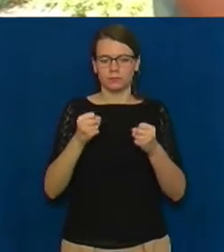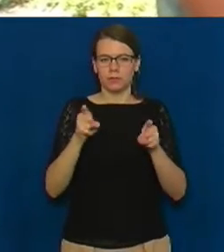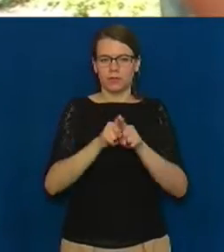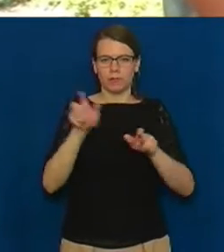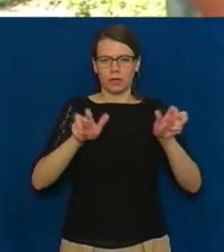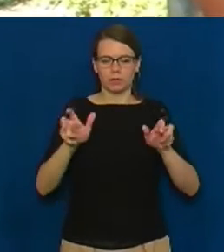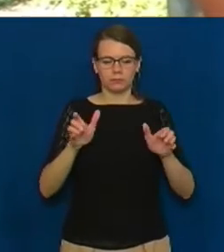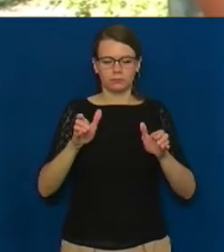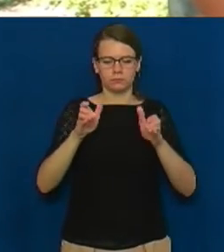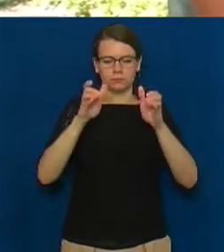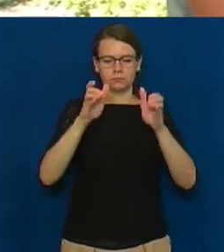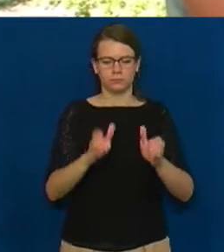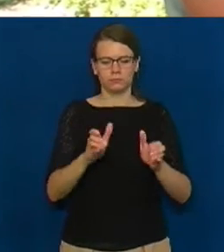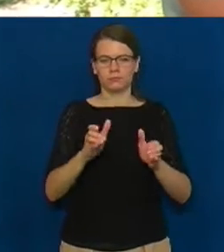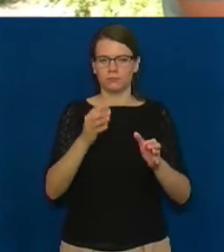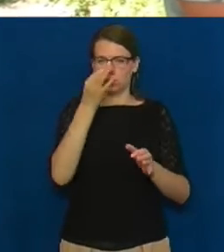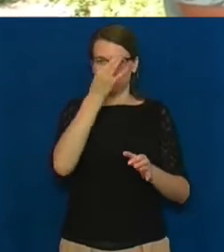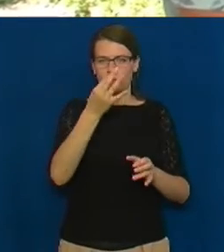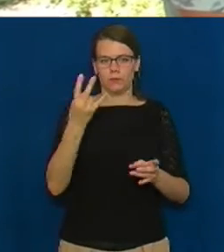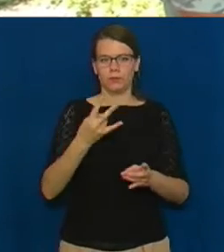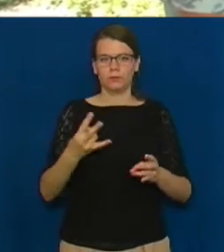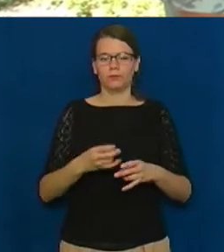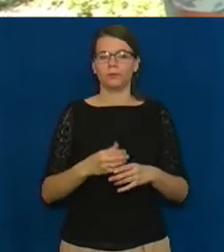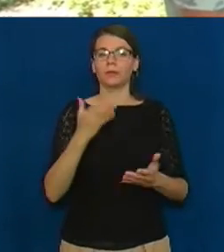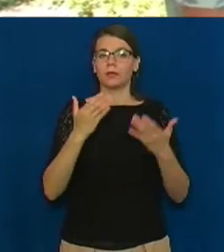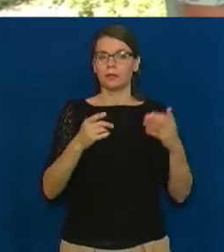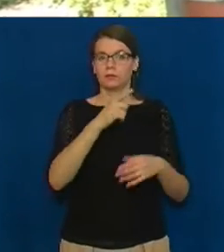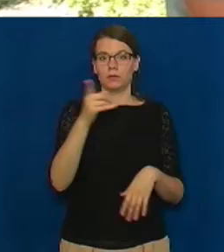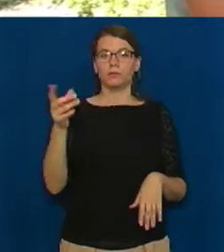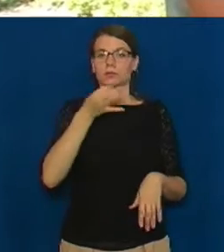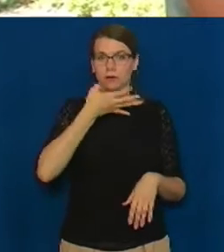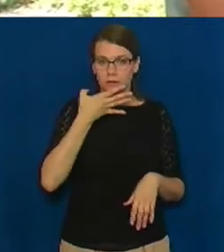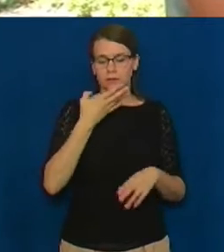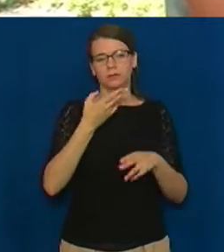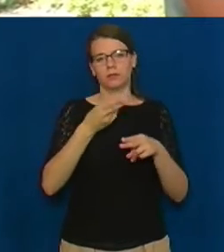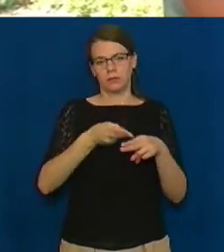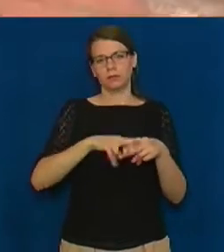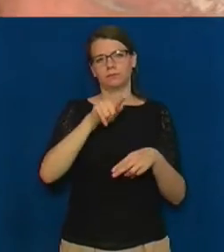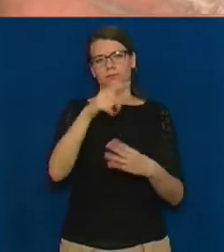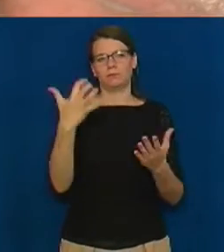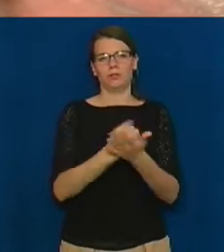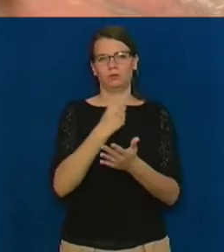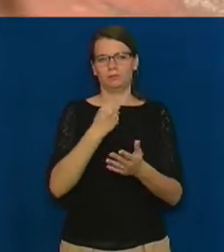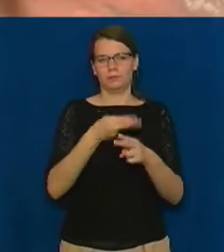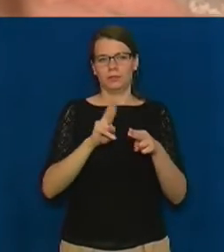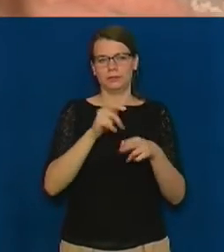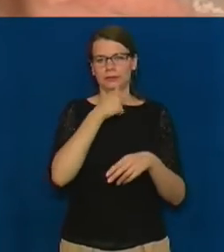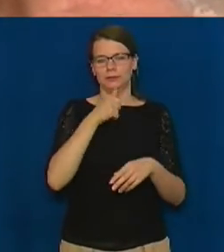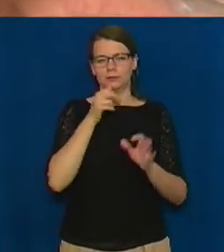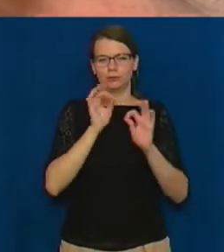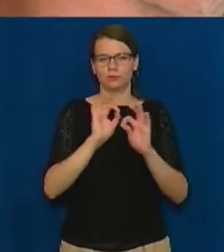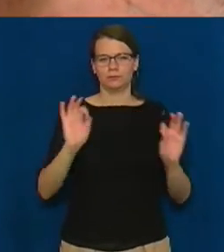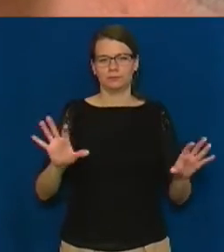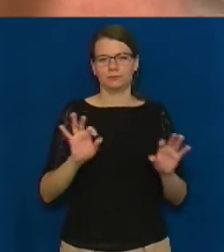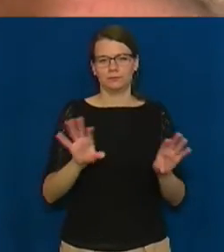Найбільший секрет – те, що якщо вам подобається це, значить вам буде все відкриватися. От знову ми закоплюємо